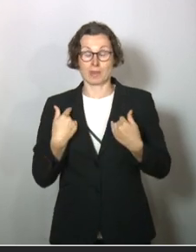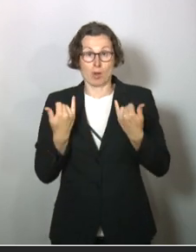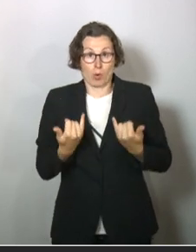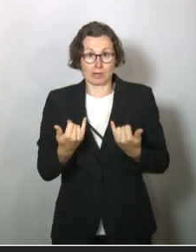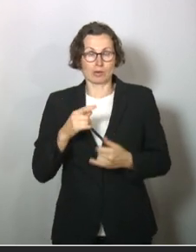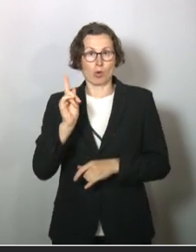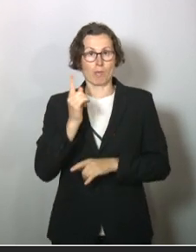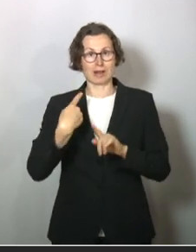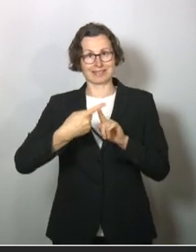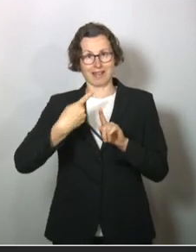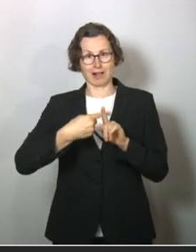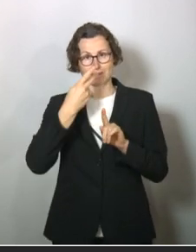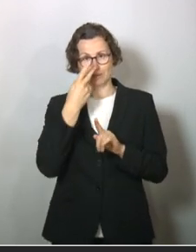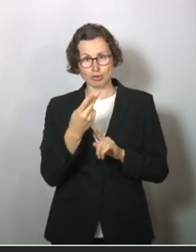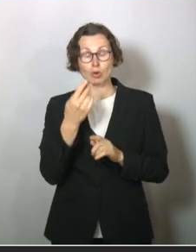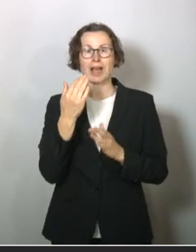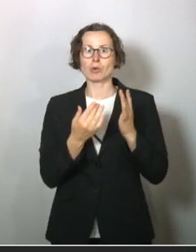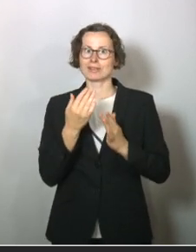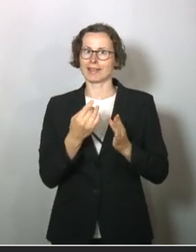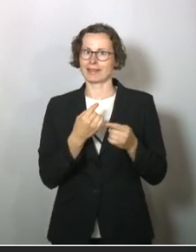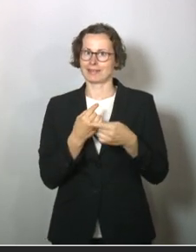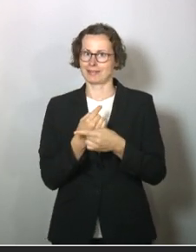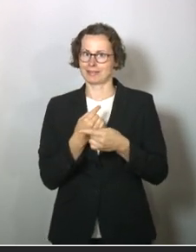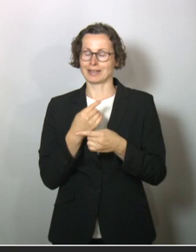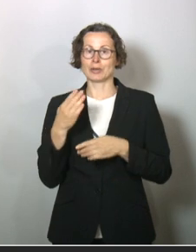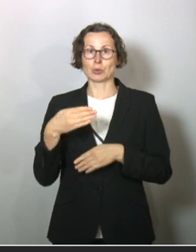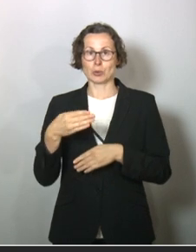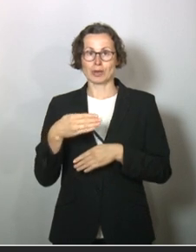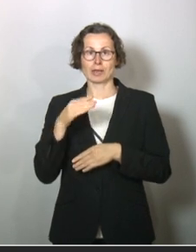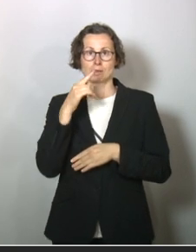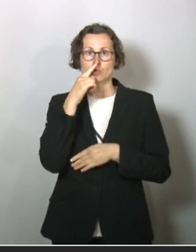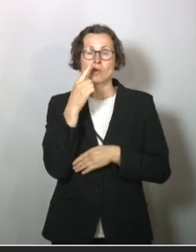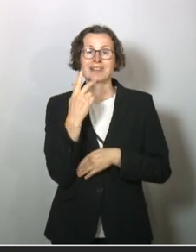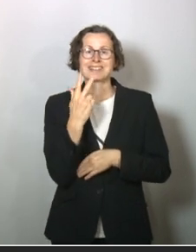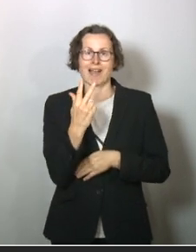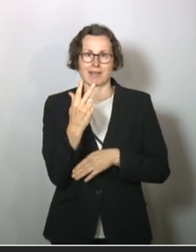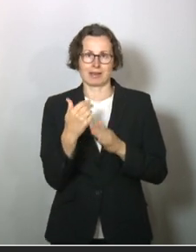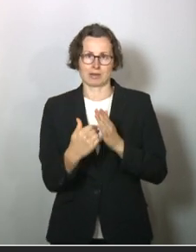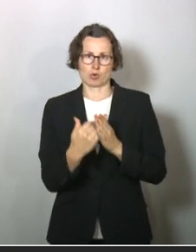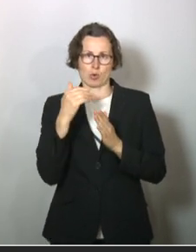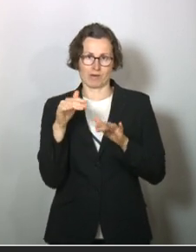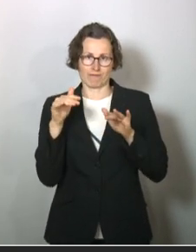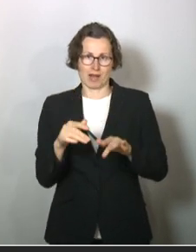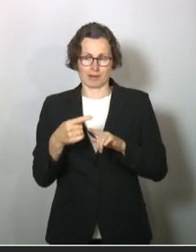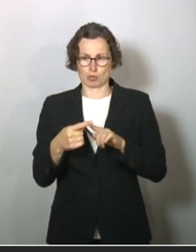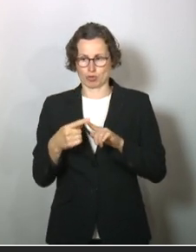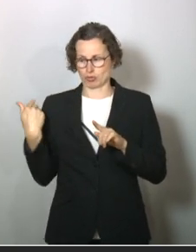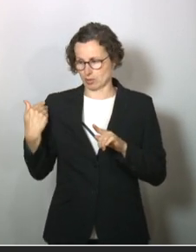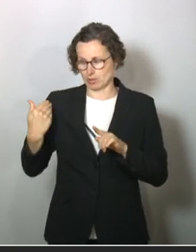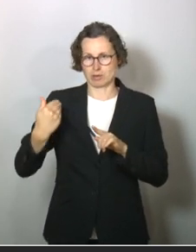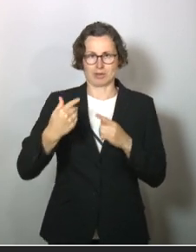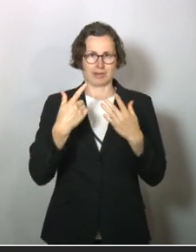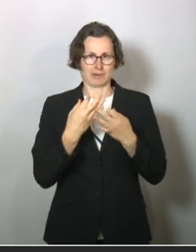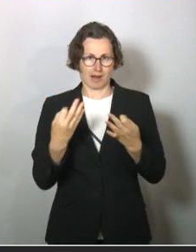mal die Zahlen angeschaut. Ausgerechnet in Thüringen sind es lediglich drei neue Fälle im Durchschnitt der letzten sieben